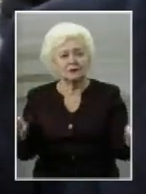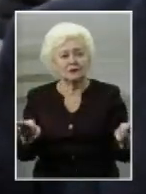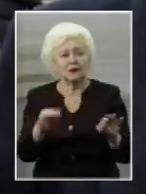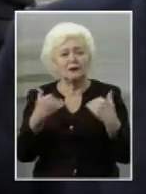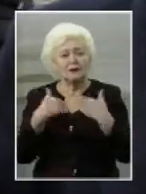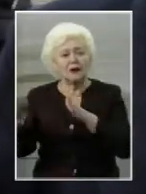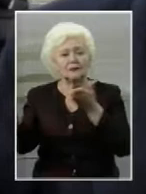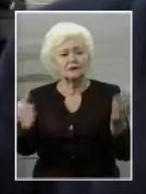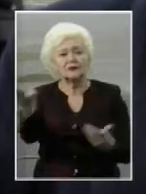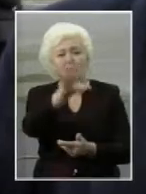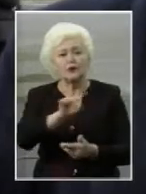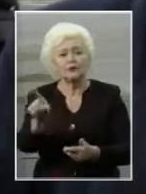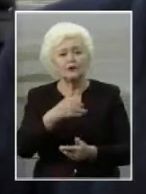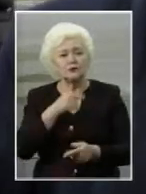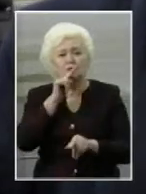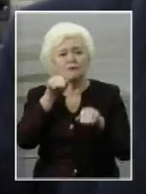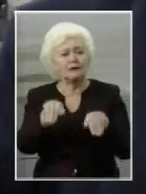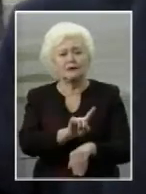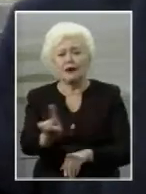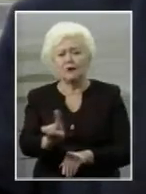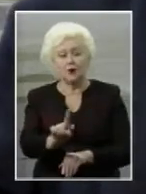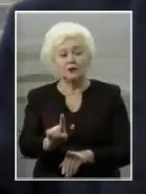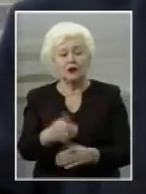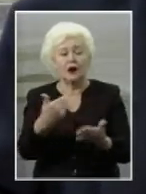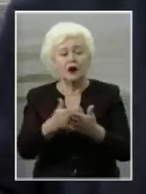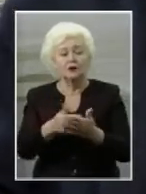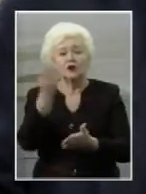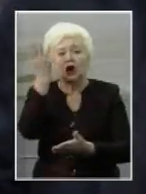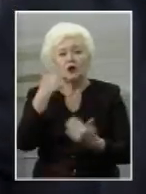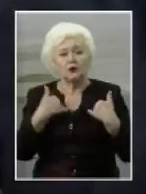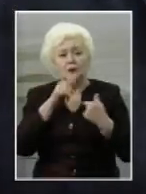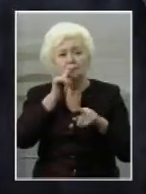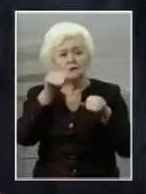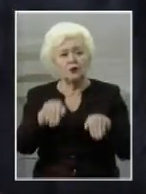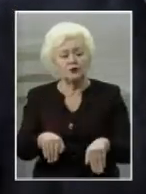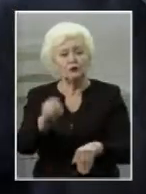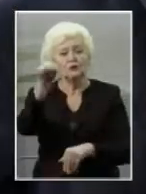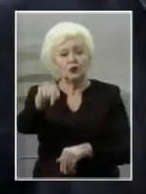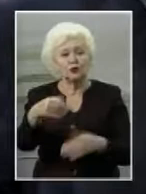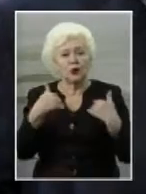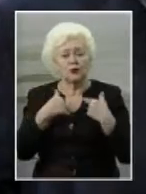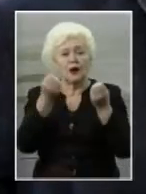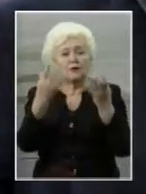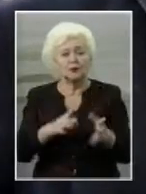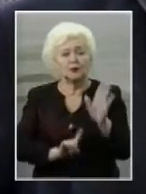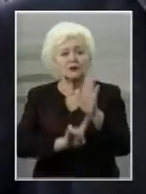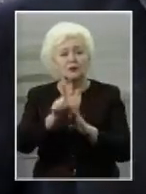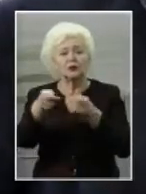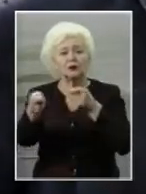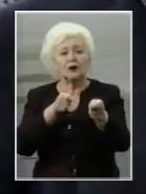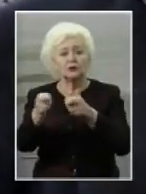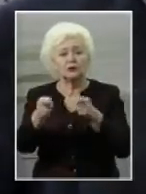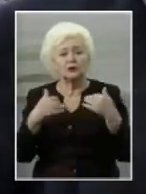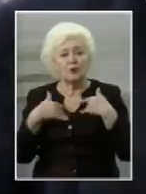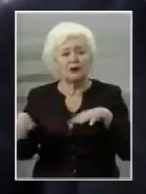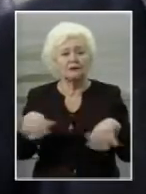Я закликаю всіх, щоб ми не мовчали, адже коли ми мовчимо, то нам просто починають керувати, тому